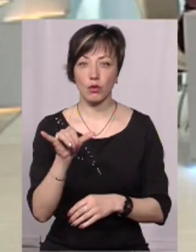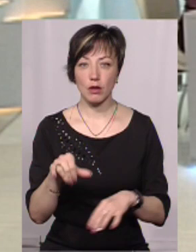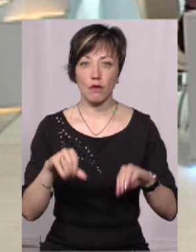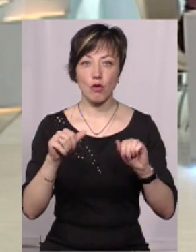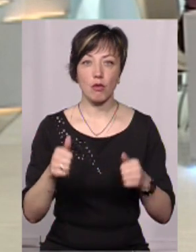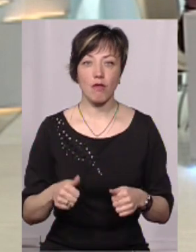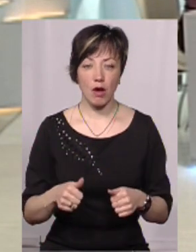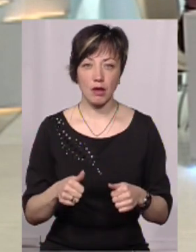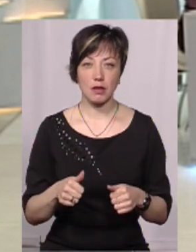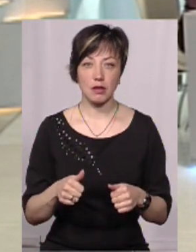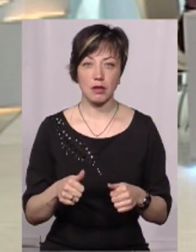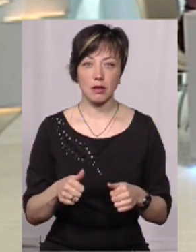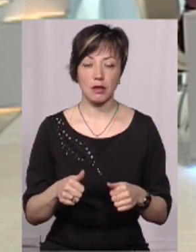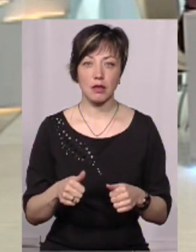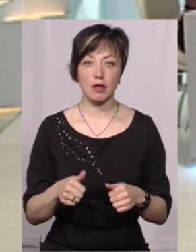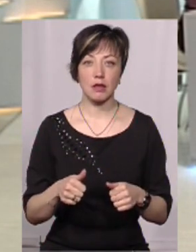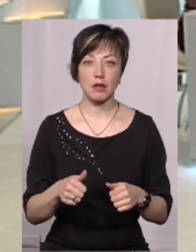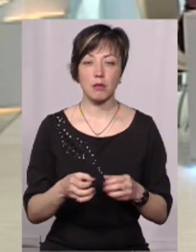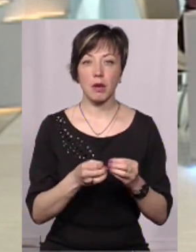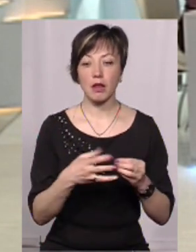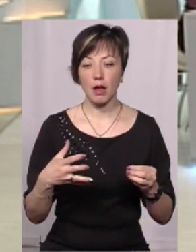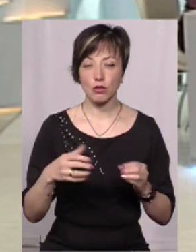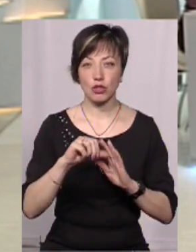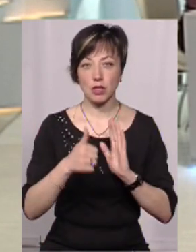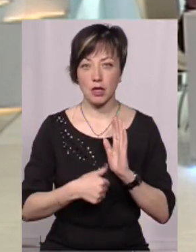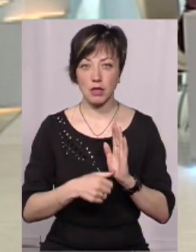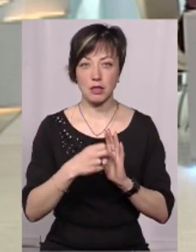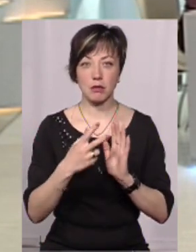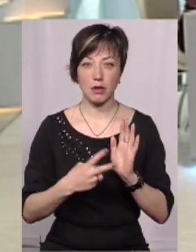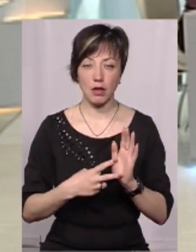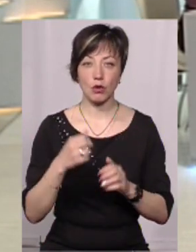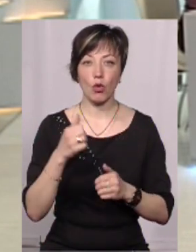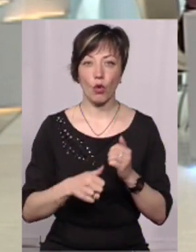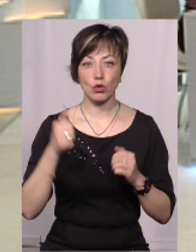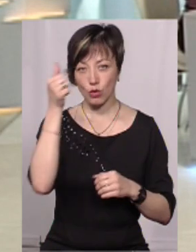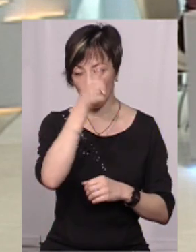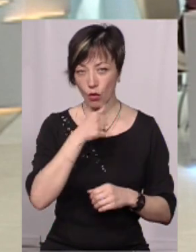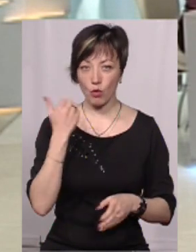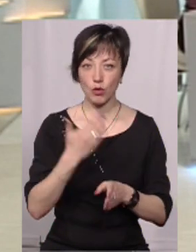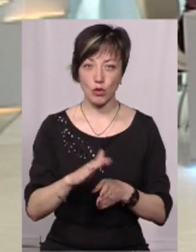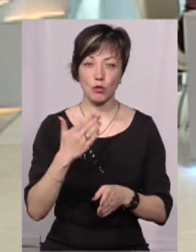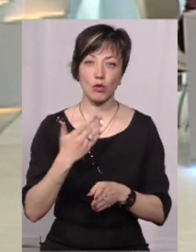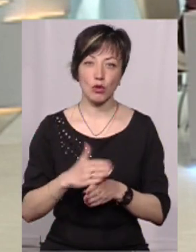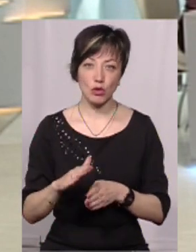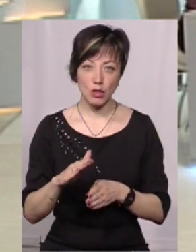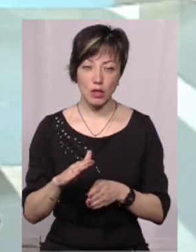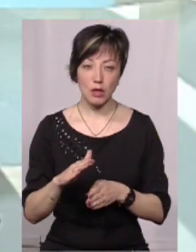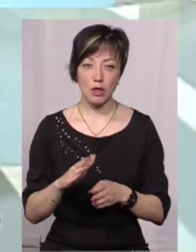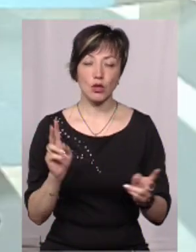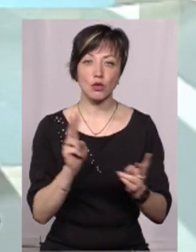формування ще збувалося. з 15, 16, 17, кожного року вони потрошки-потрошки